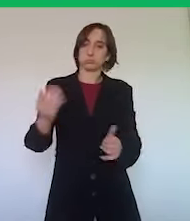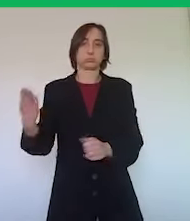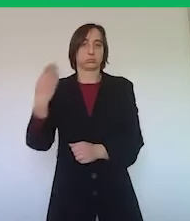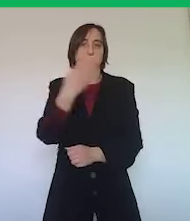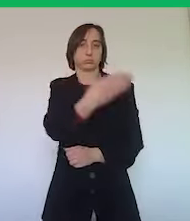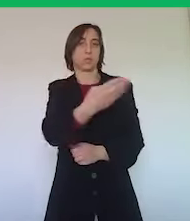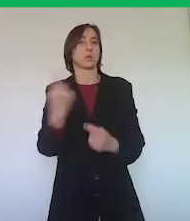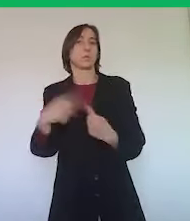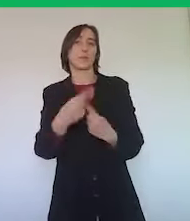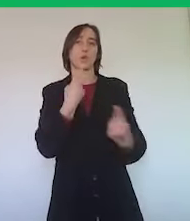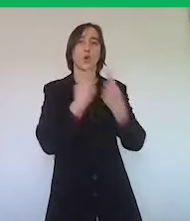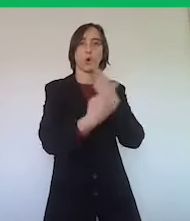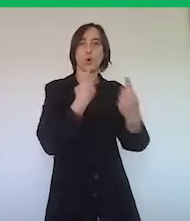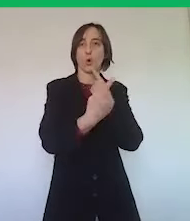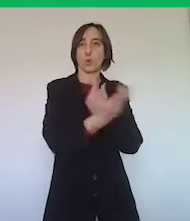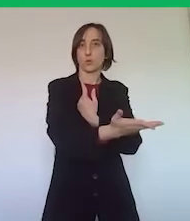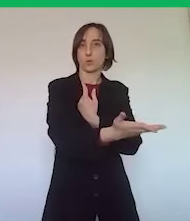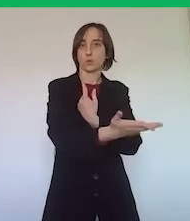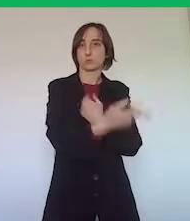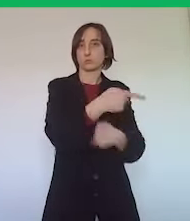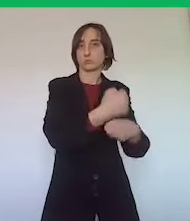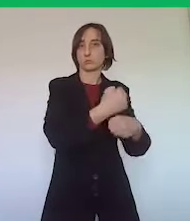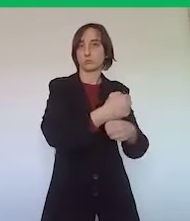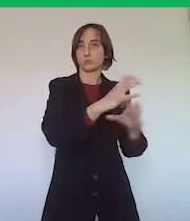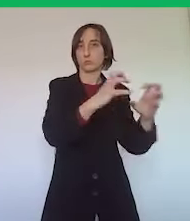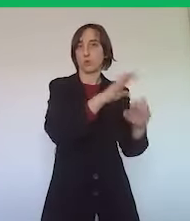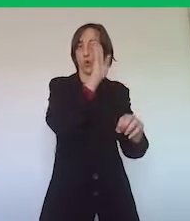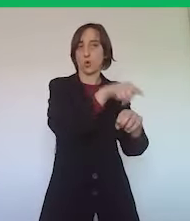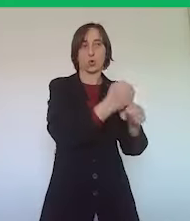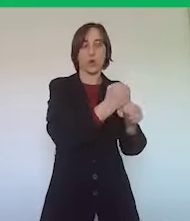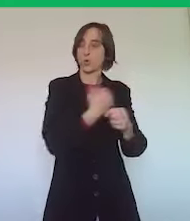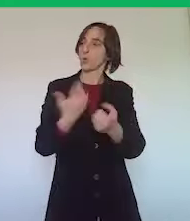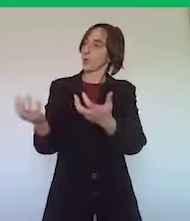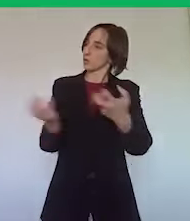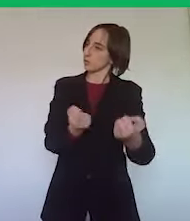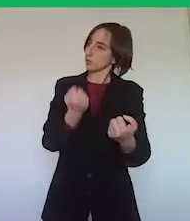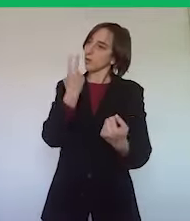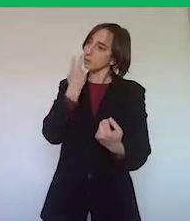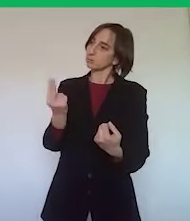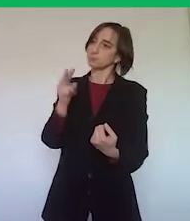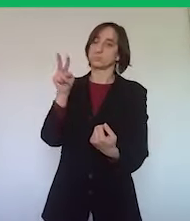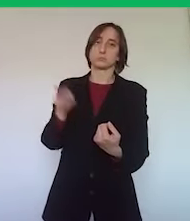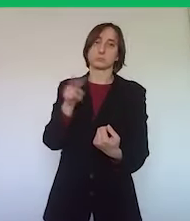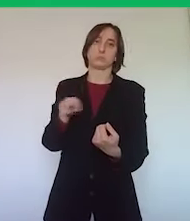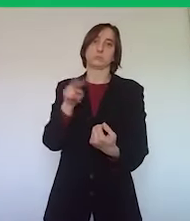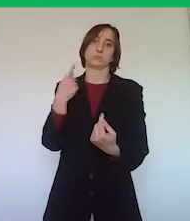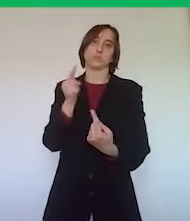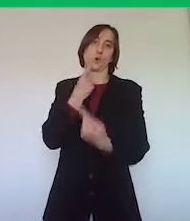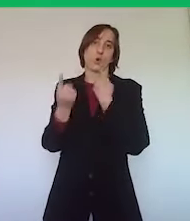spostamento verso il luogo in cui il datore di lavoro riceverà l'aspirante lavoratore per